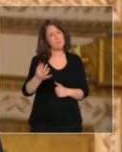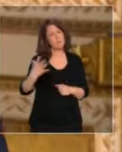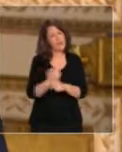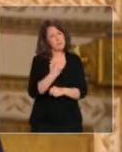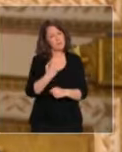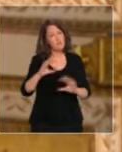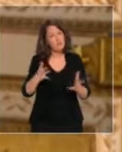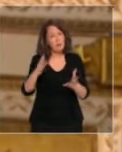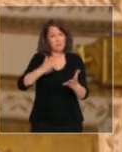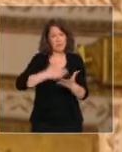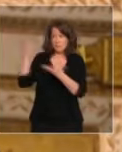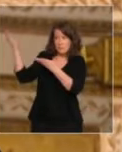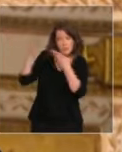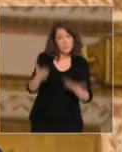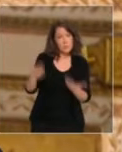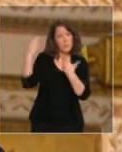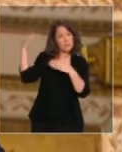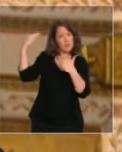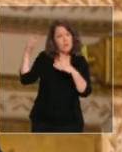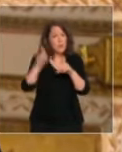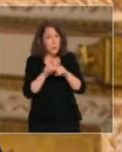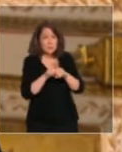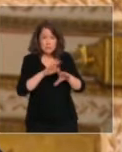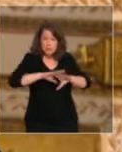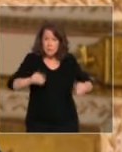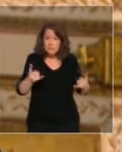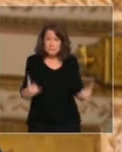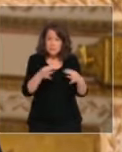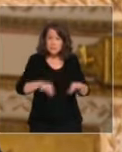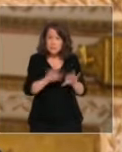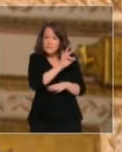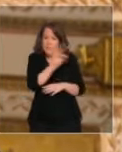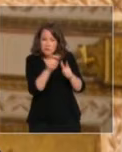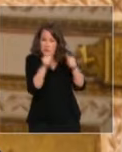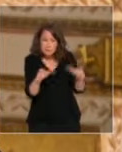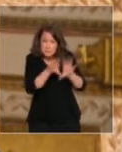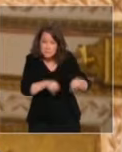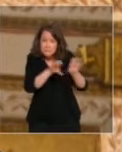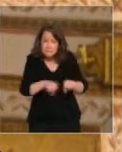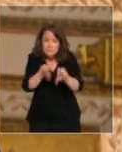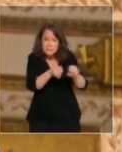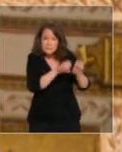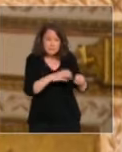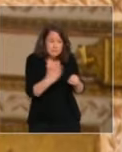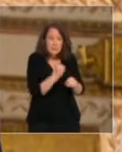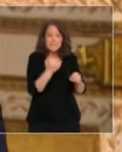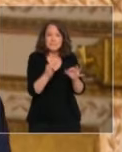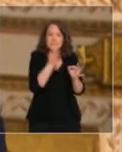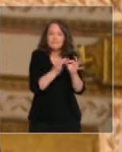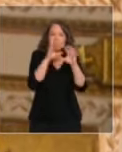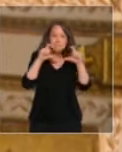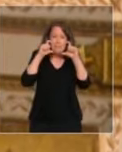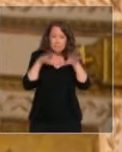et grâce à la formidable mobilisation d'entrepreneurs et de salariés partout sur le territoire pour produire